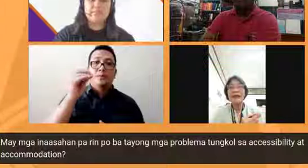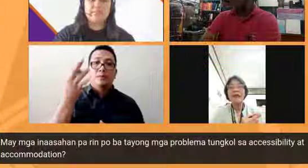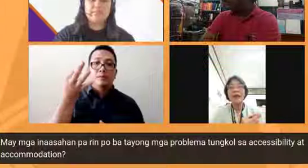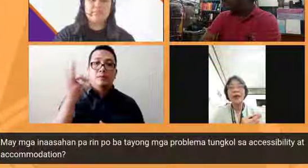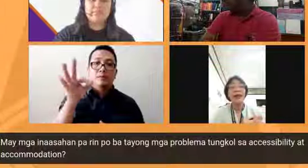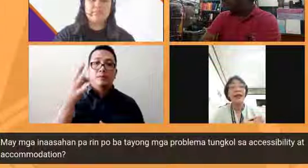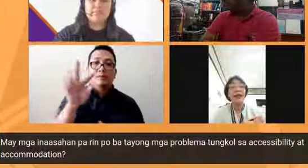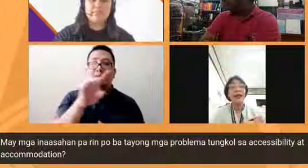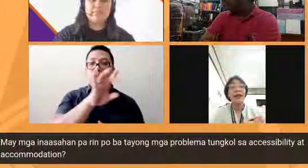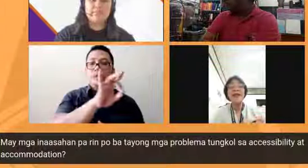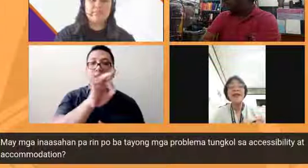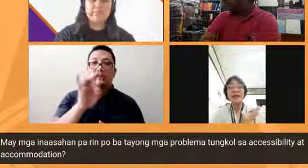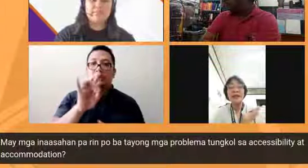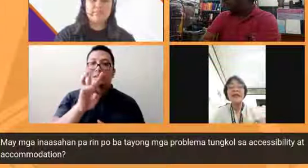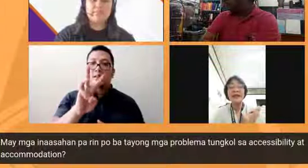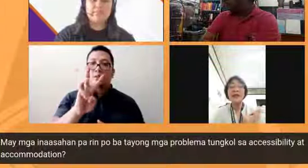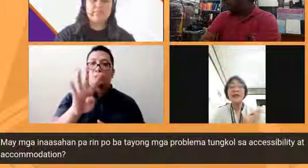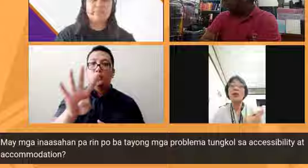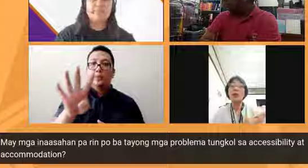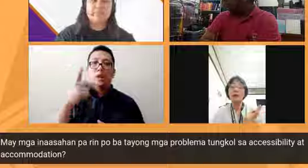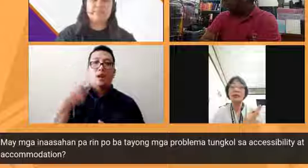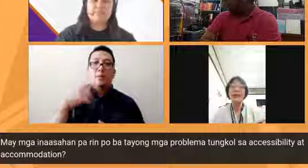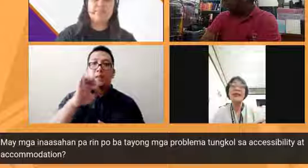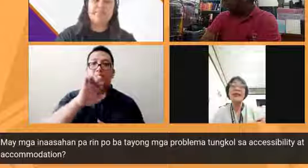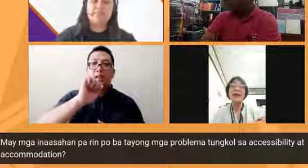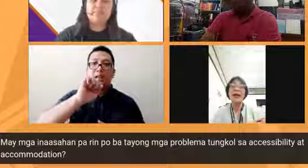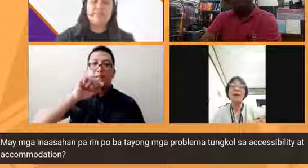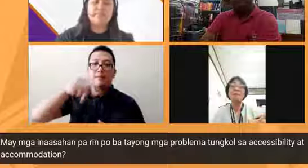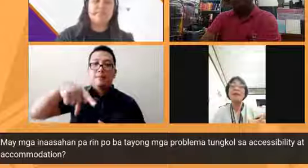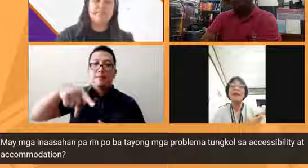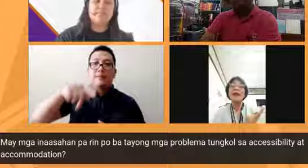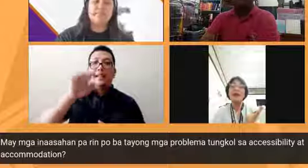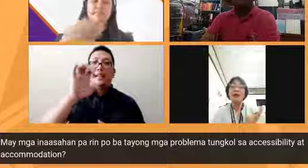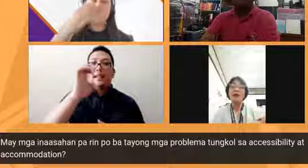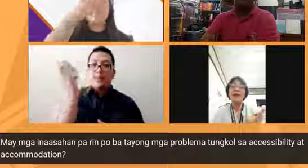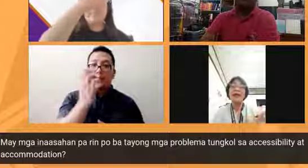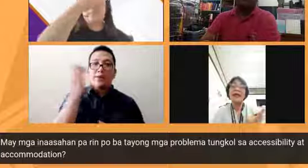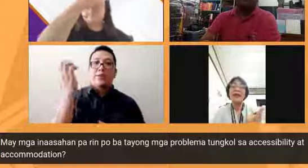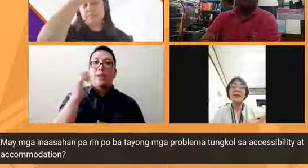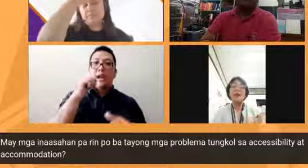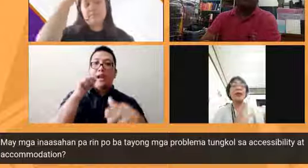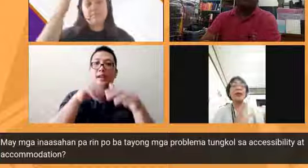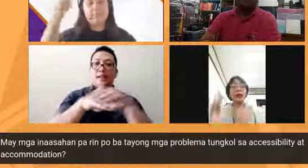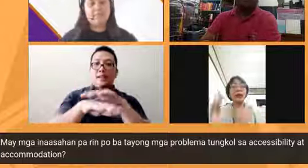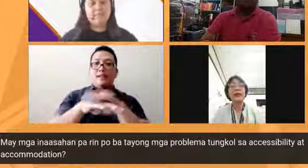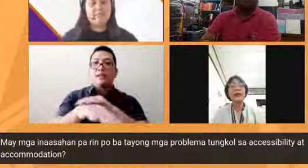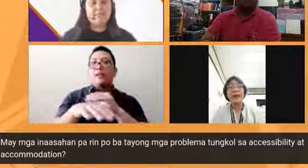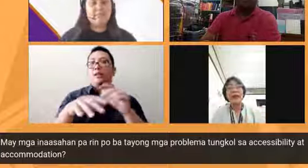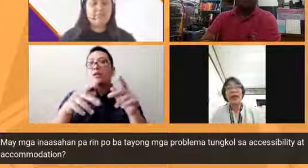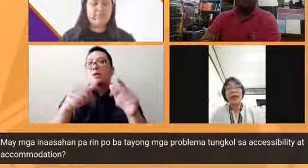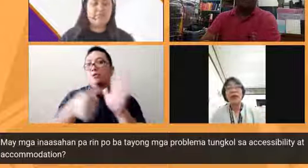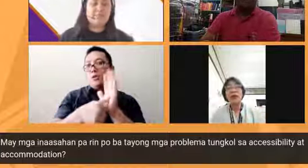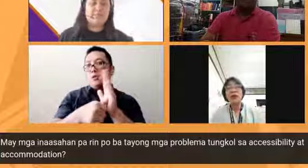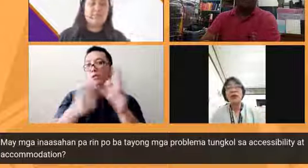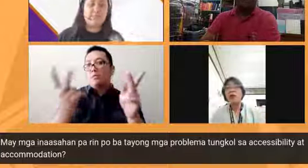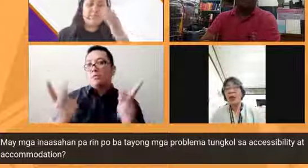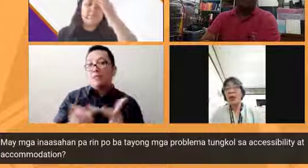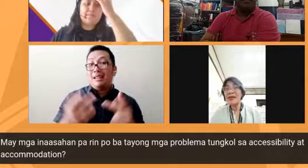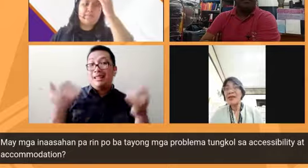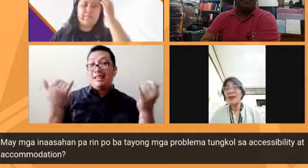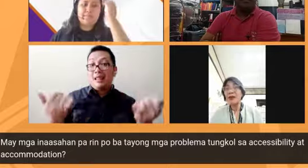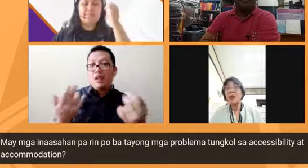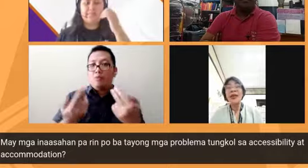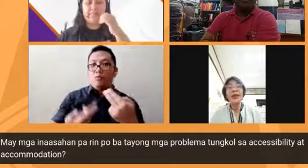nagkaroon ng emergency accessible calling place diba ng mga voting centers pero ngayon ito ay twice